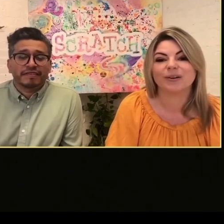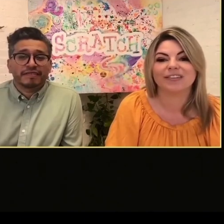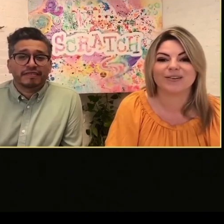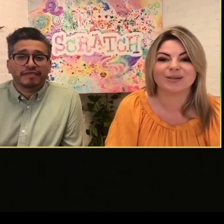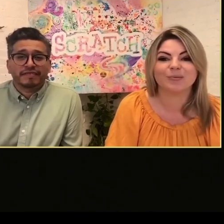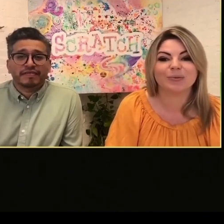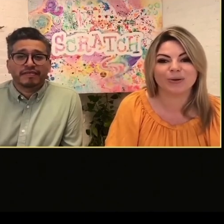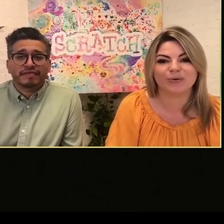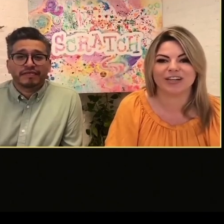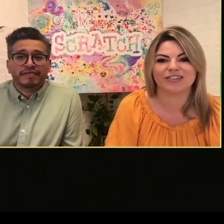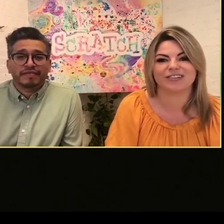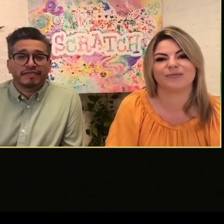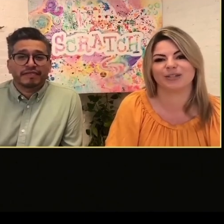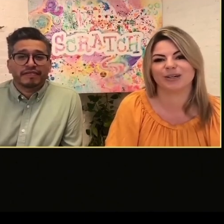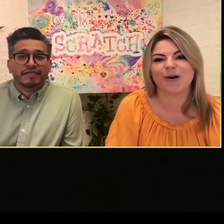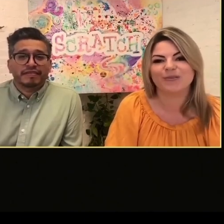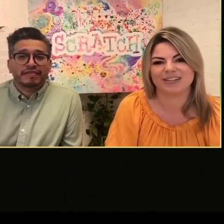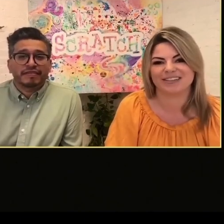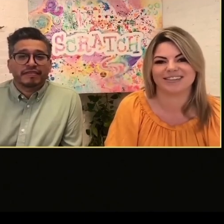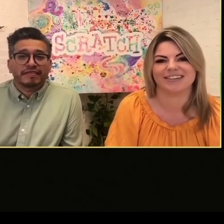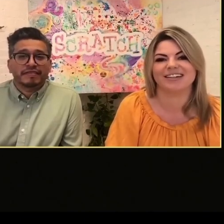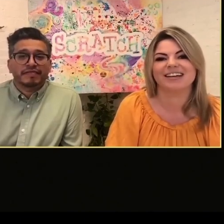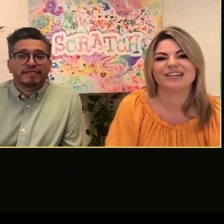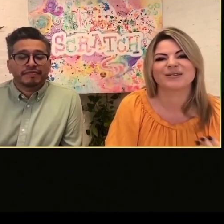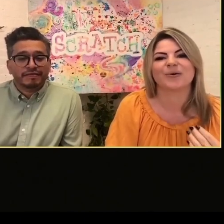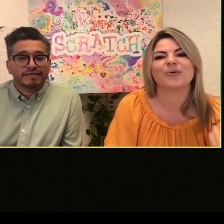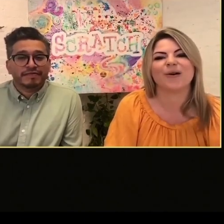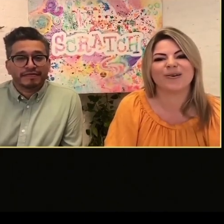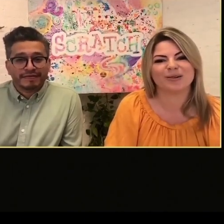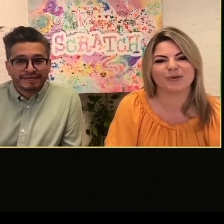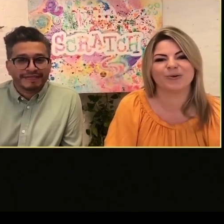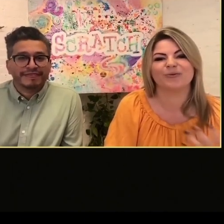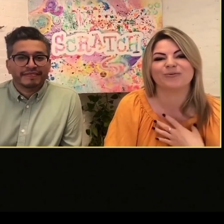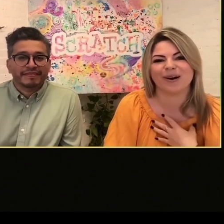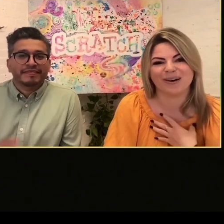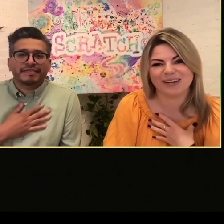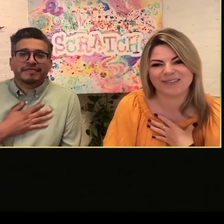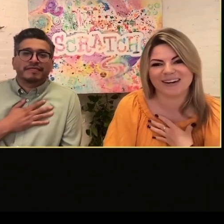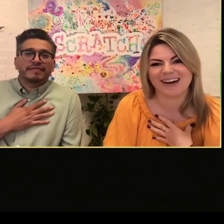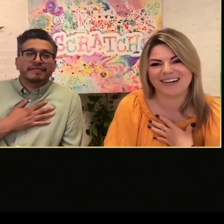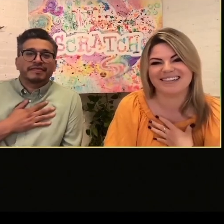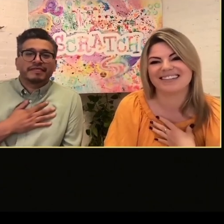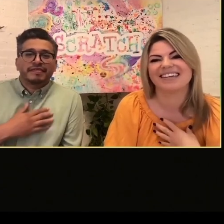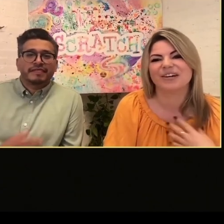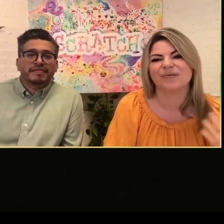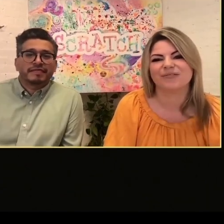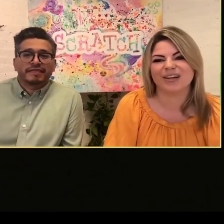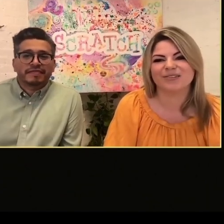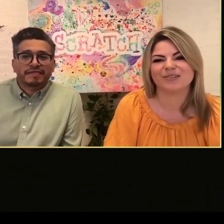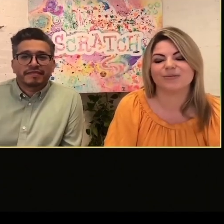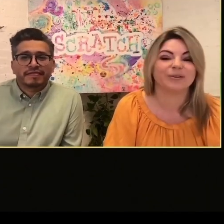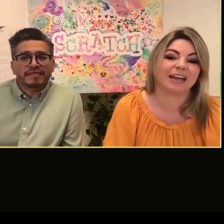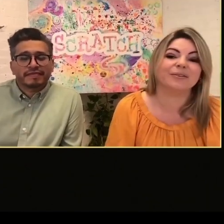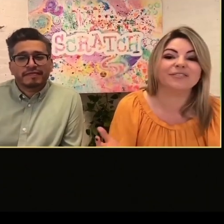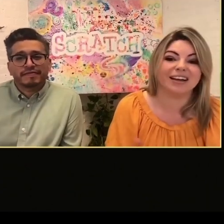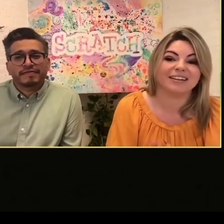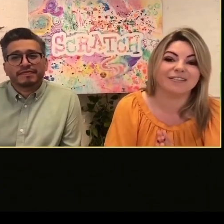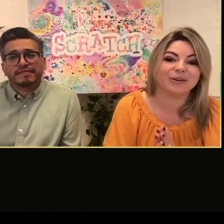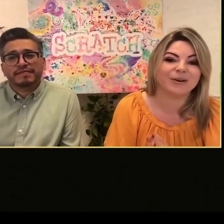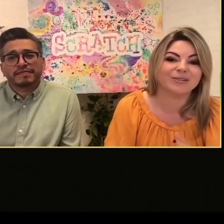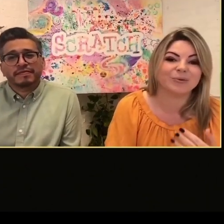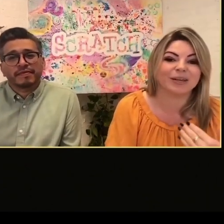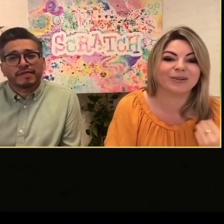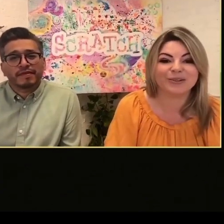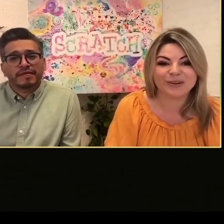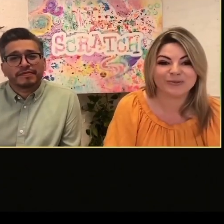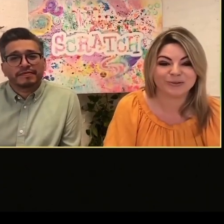utilizzare, usare lo spazio del chat. E iniziamo, diamo inizio al